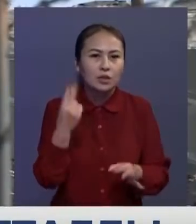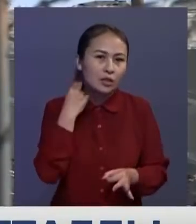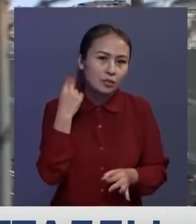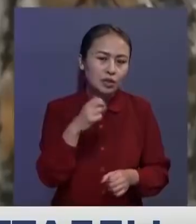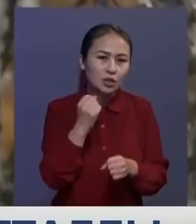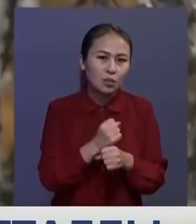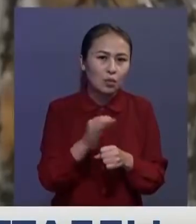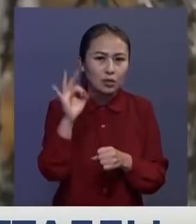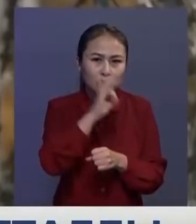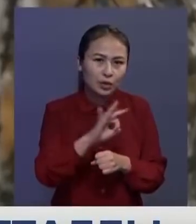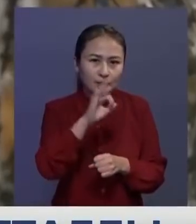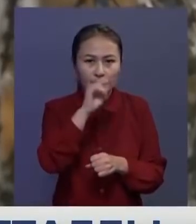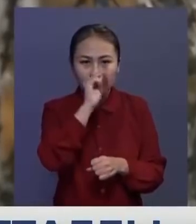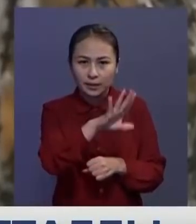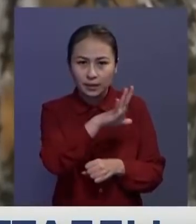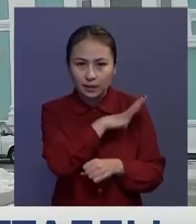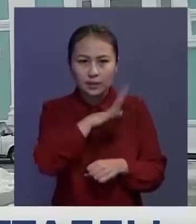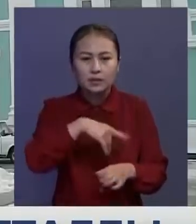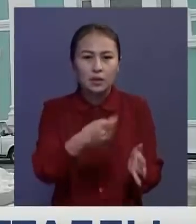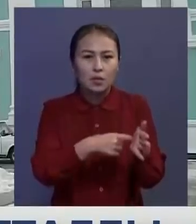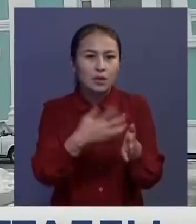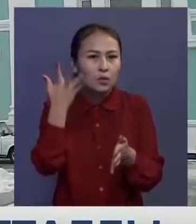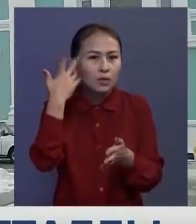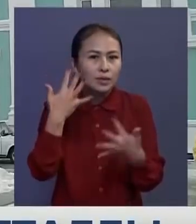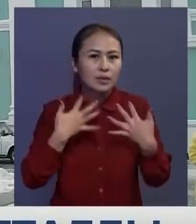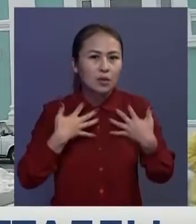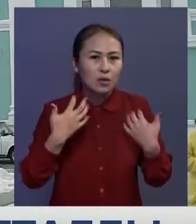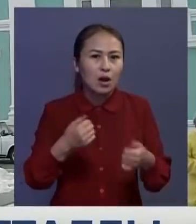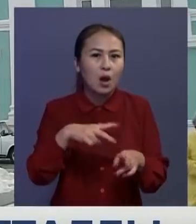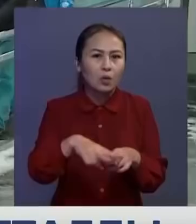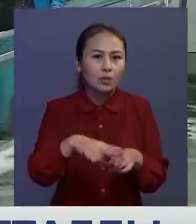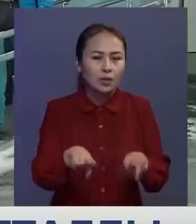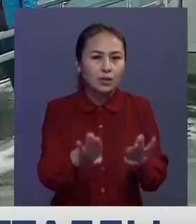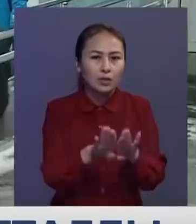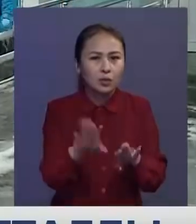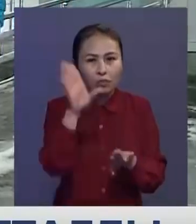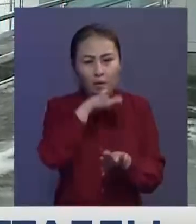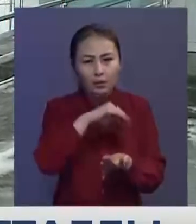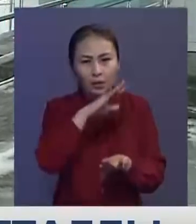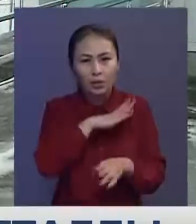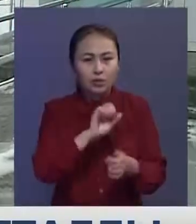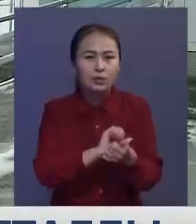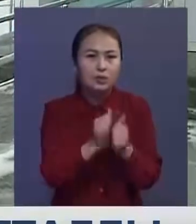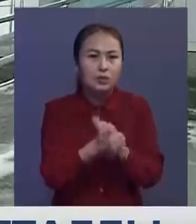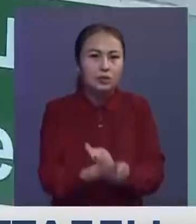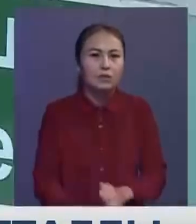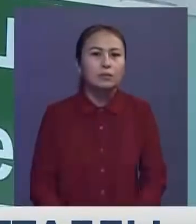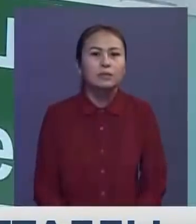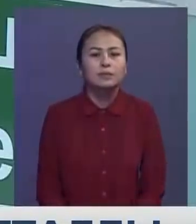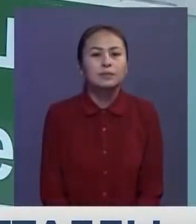талушы қылмыш жасау бабы ғойын шайып талған еді, кейін тергеу барысында оны денсаулыққа ауыр зияны келтіру бабын ауыстырды.